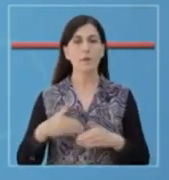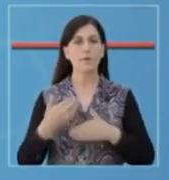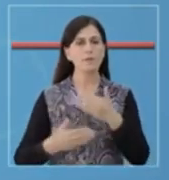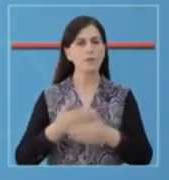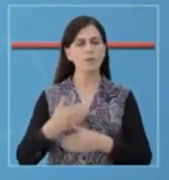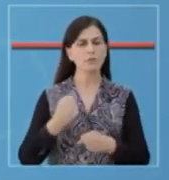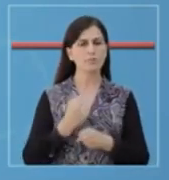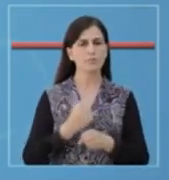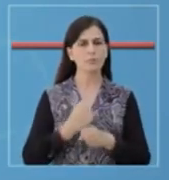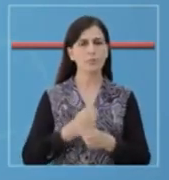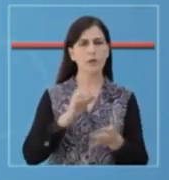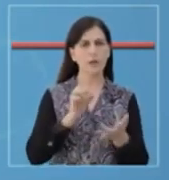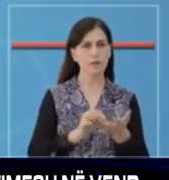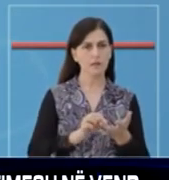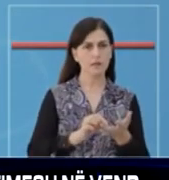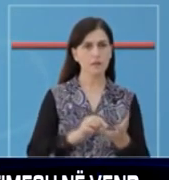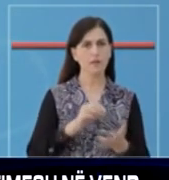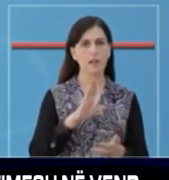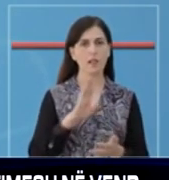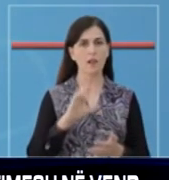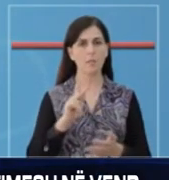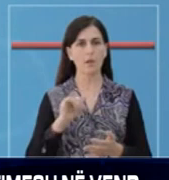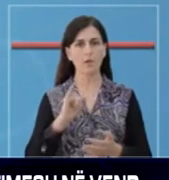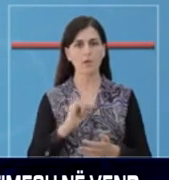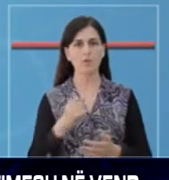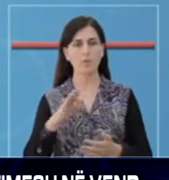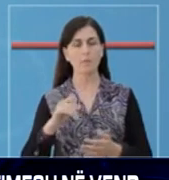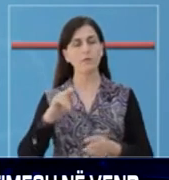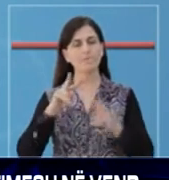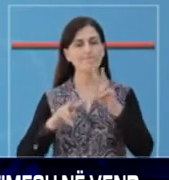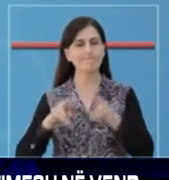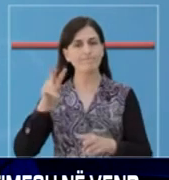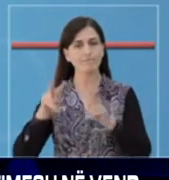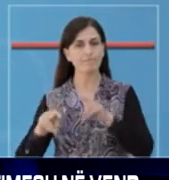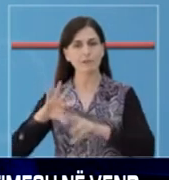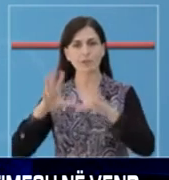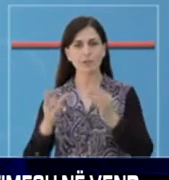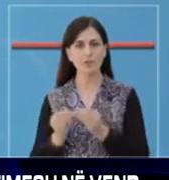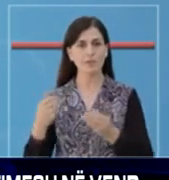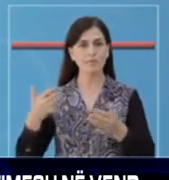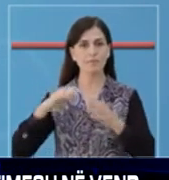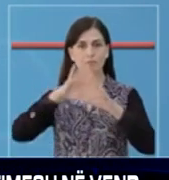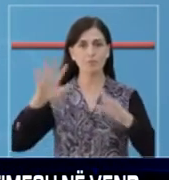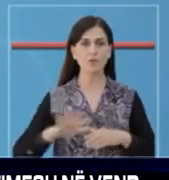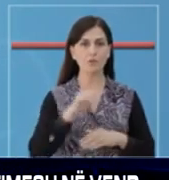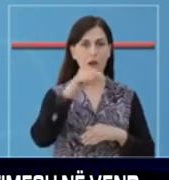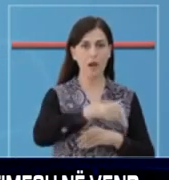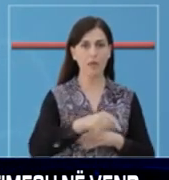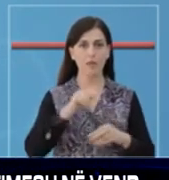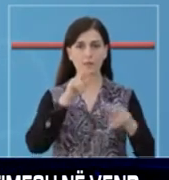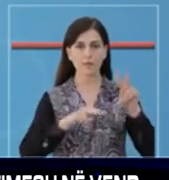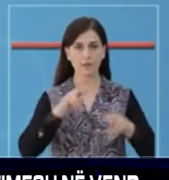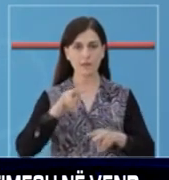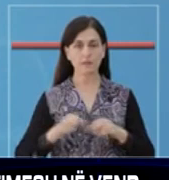Vërshdo në punën e laboratorin e virologis në institutin e shëndetit publik për të testuar të gjitha mosta që kan ardhur nga e të gjithë vëndi për persona të